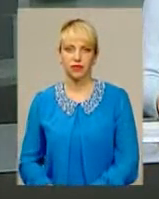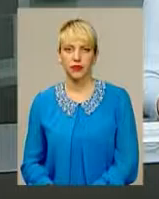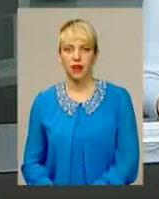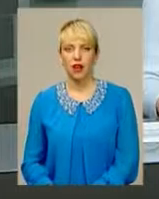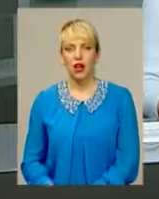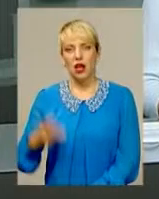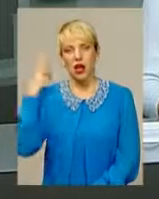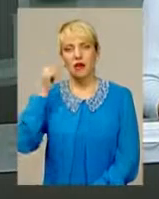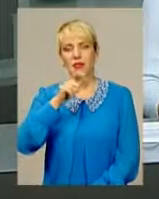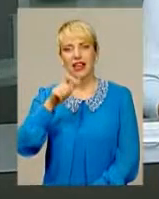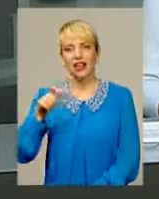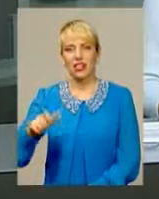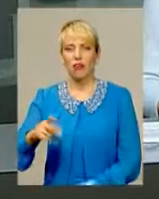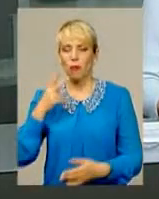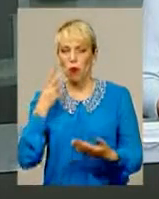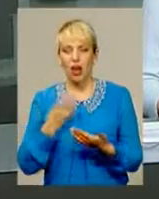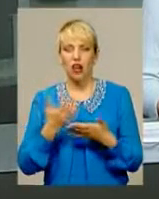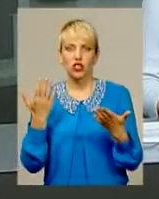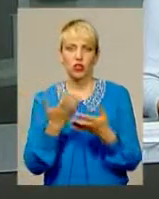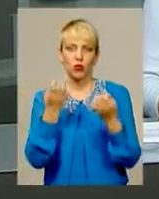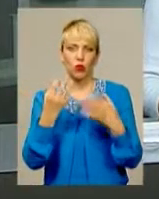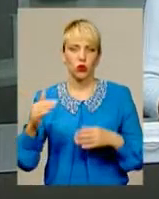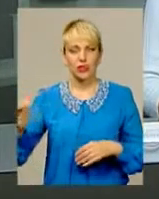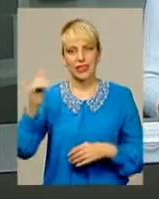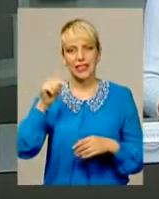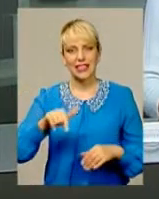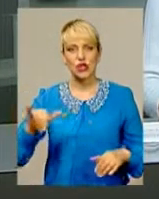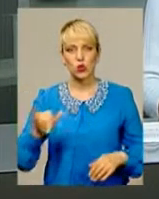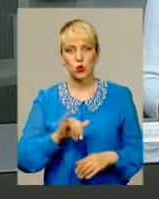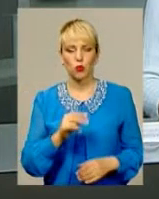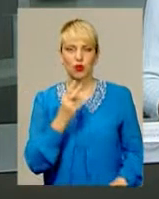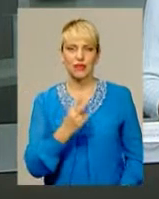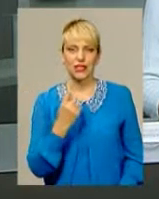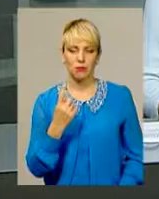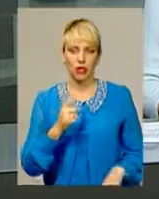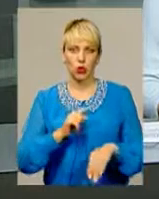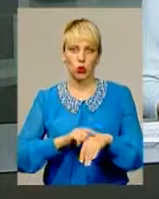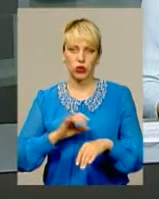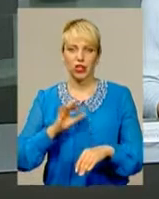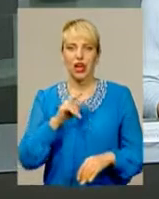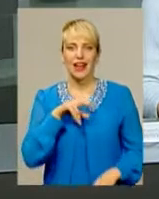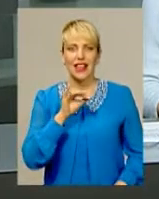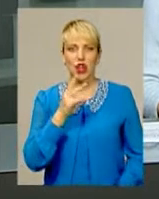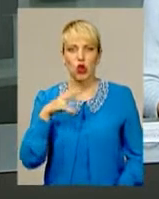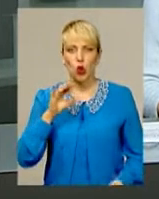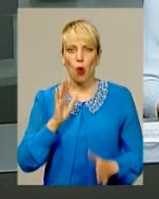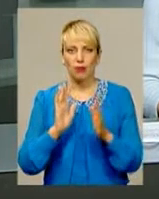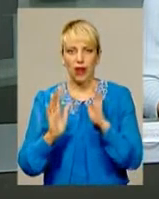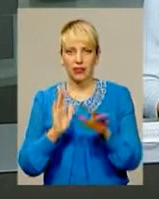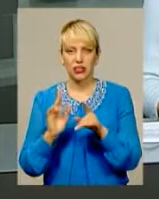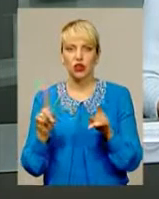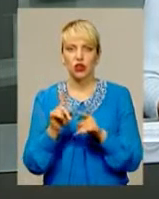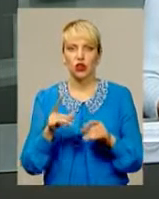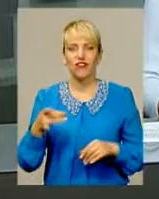Хмельничанам чергове покажуть кіно «Просто неба». Цієї суботи о 21-й годині у дендропарку, що у мікрорайоні